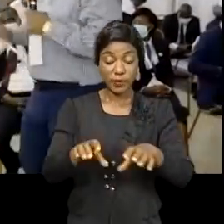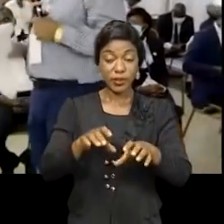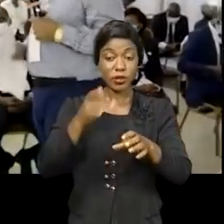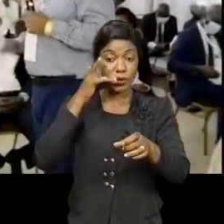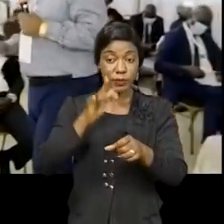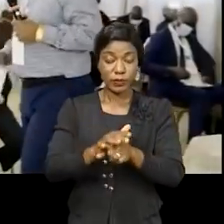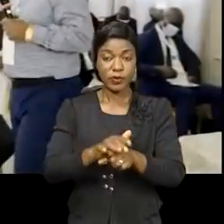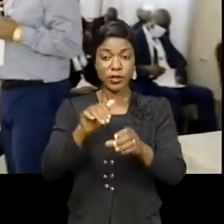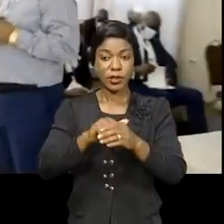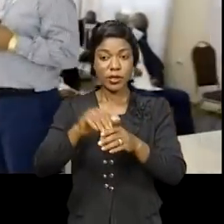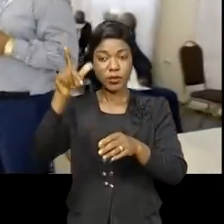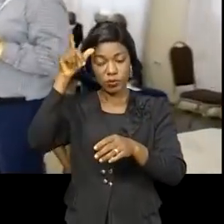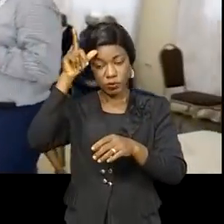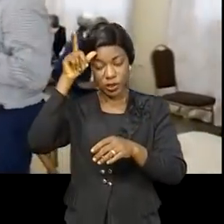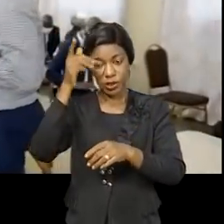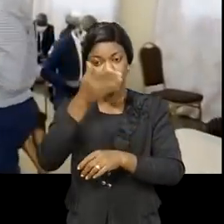Donkatanga. ...